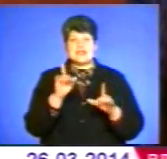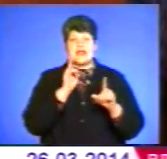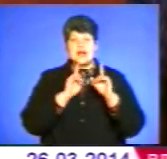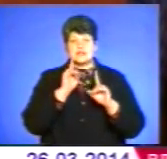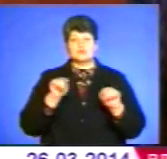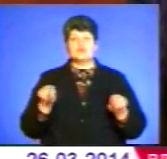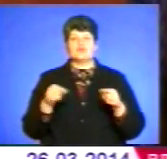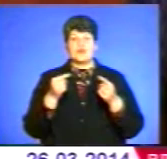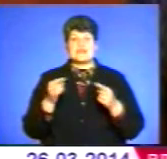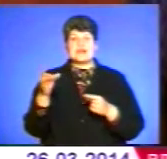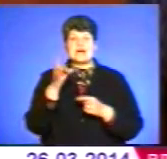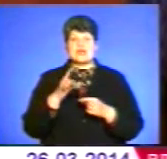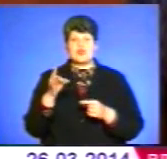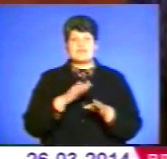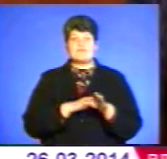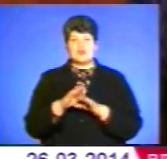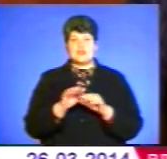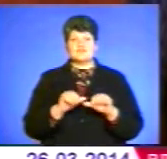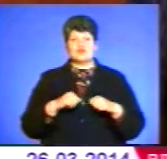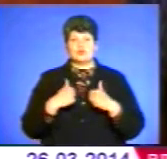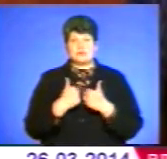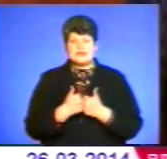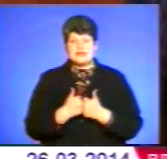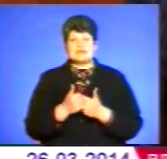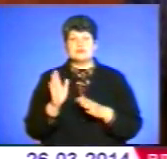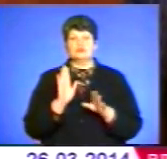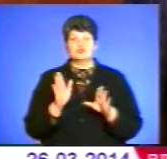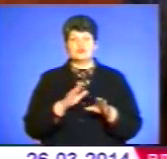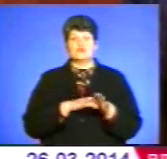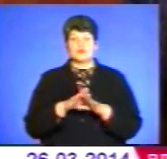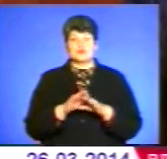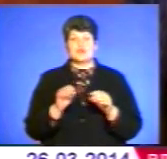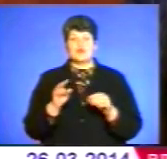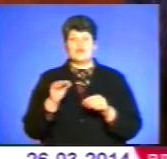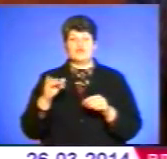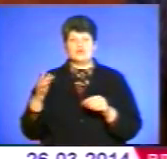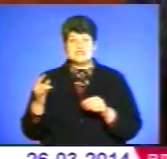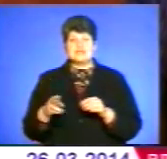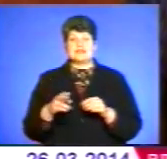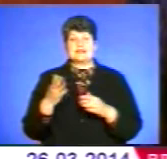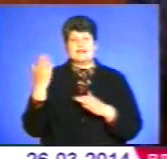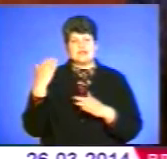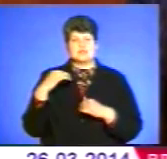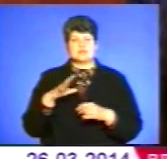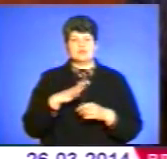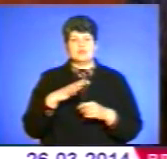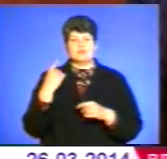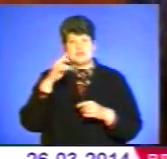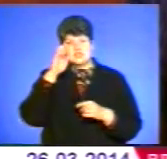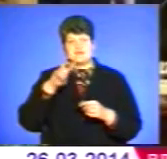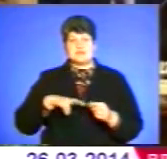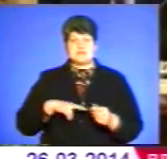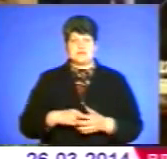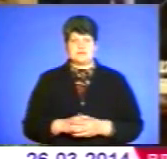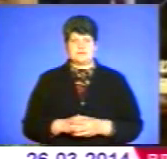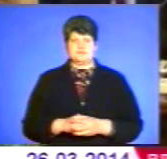створені районні виконавчі комітети і обласні виконавчі комітети, які будуть виконувати такі функції, які раніше десь лежали на обласних державних адміністраціях.